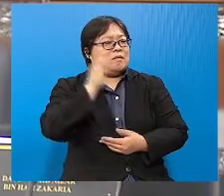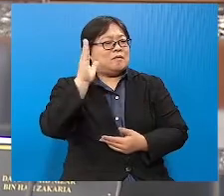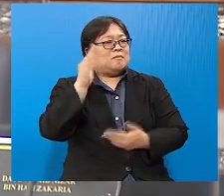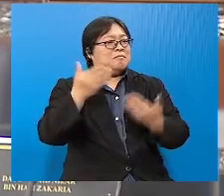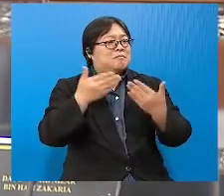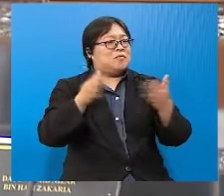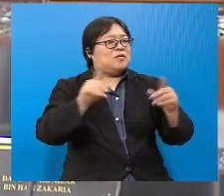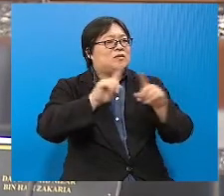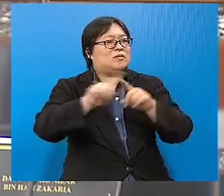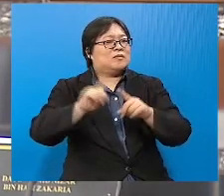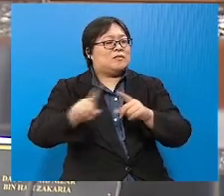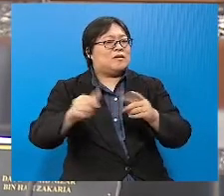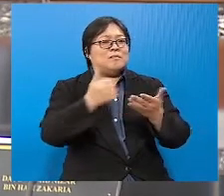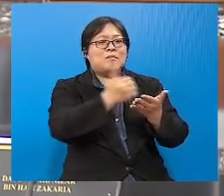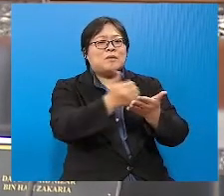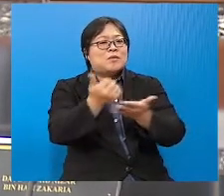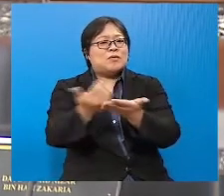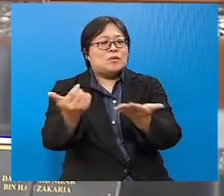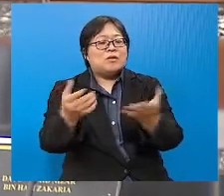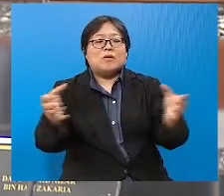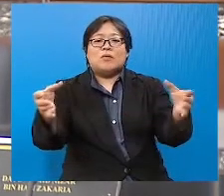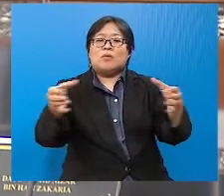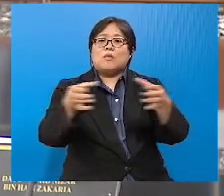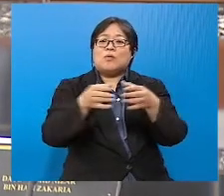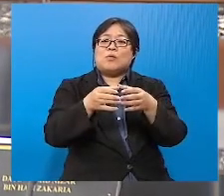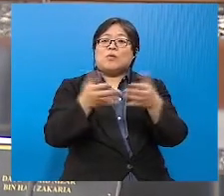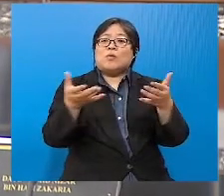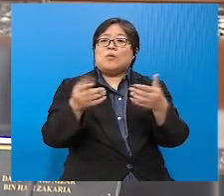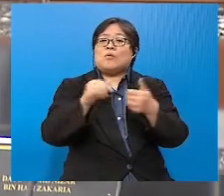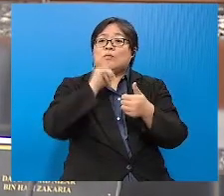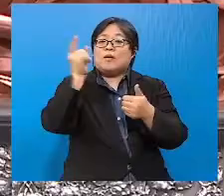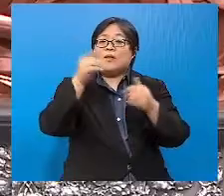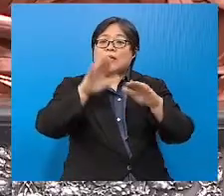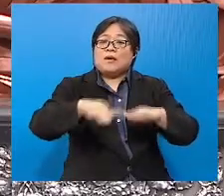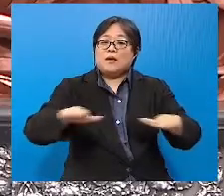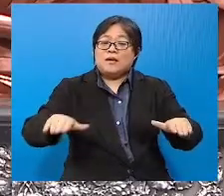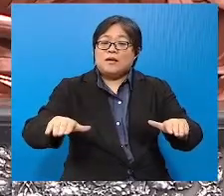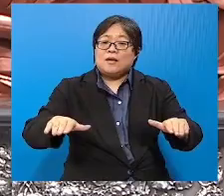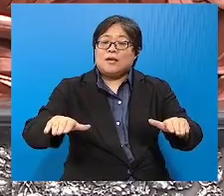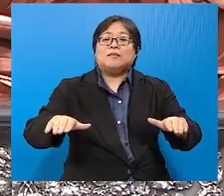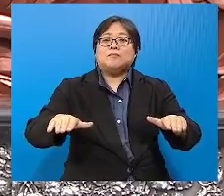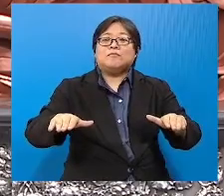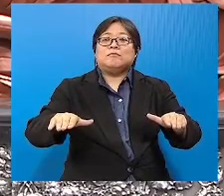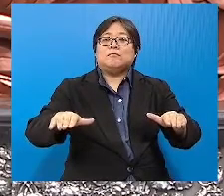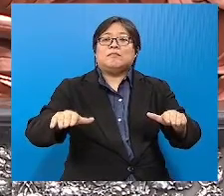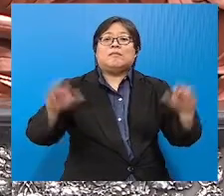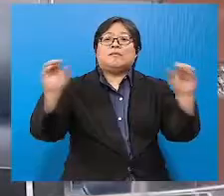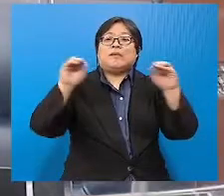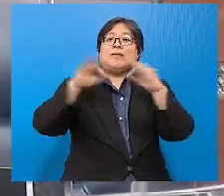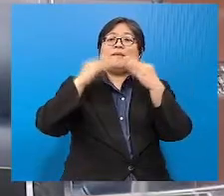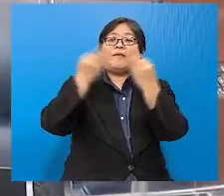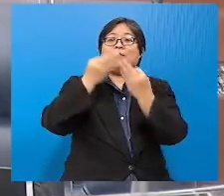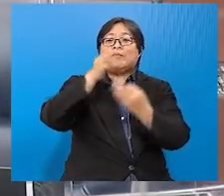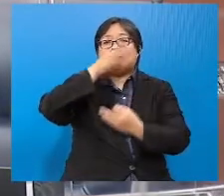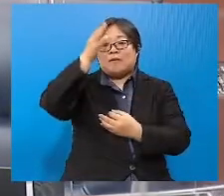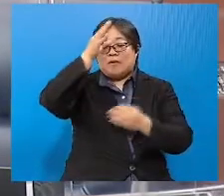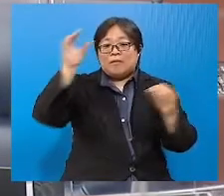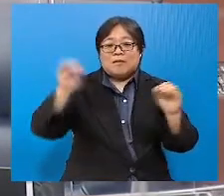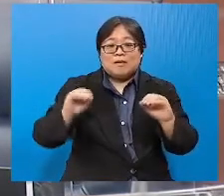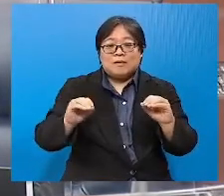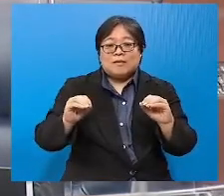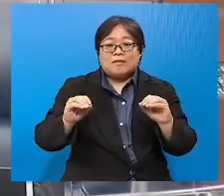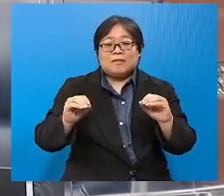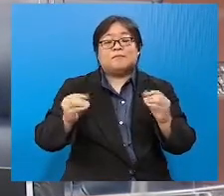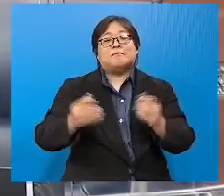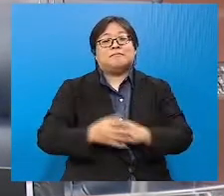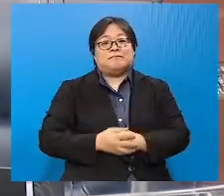bentuk bantuan tersebut kepada golongan selain daripada kanak-kanak yang kehilangan tempat bergantung yang juga disebabkan oleh